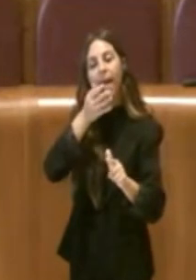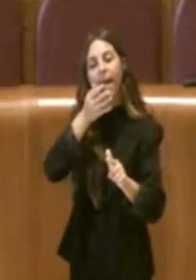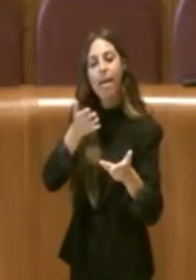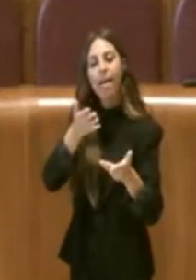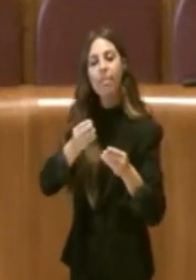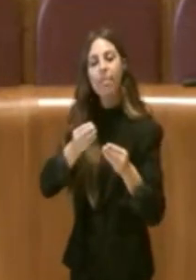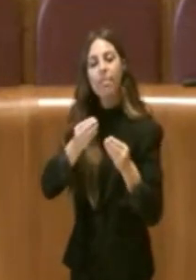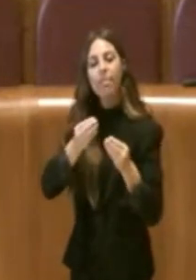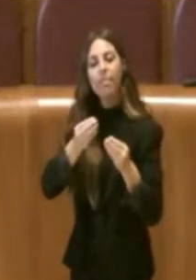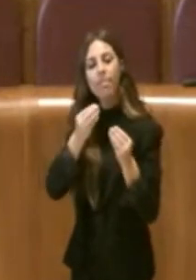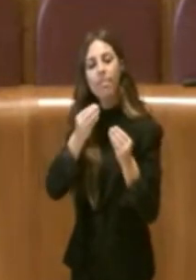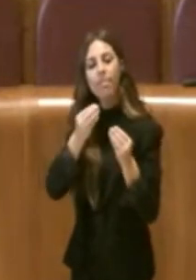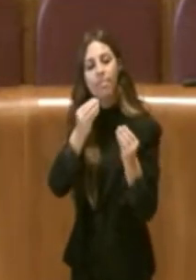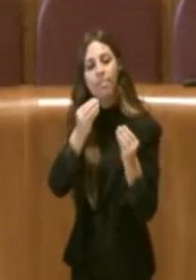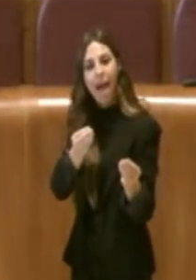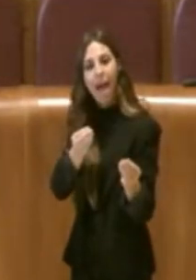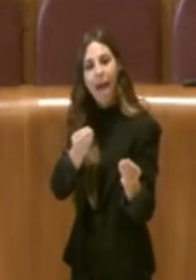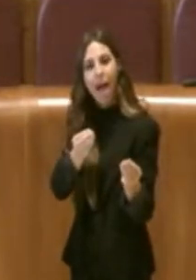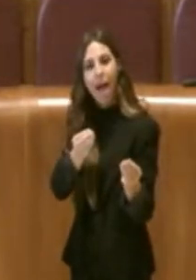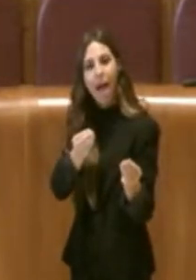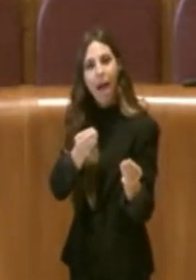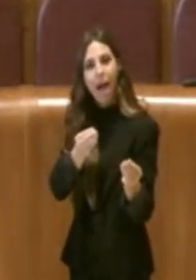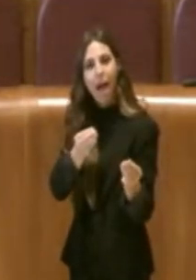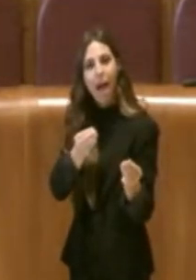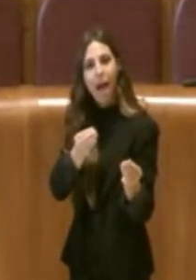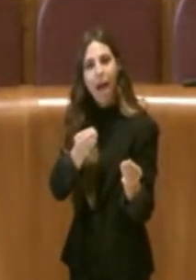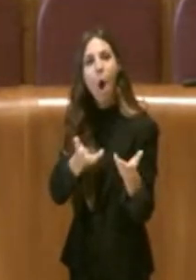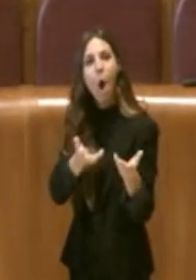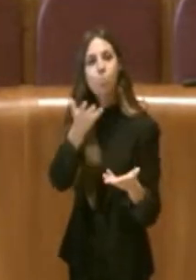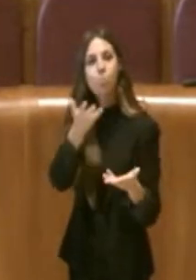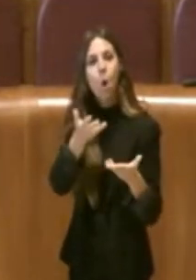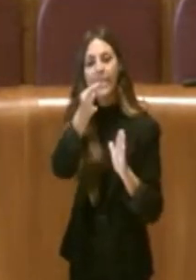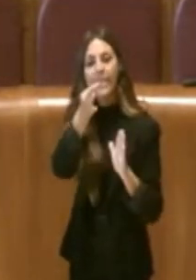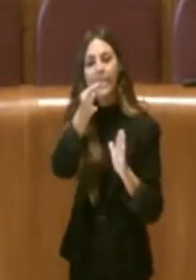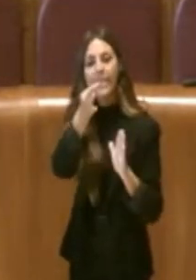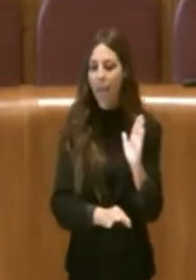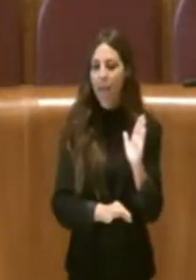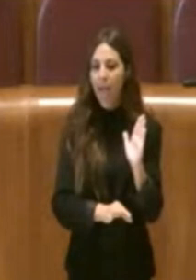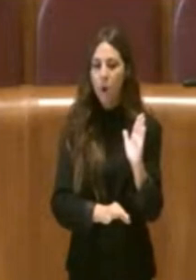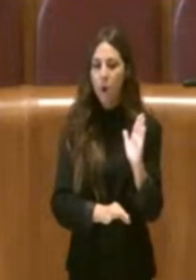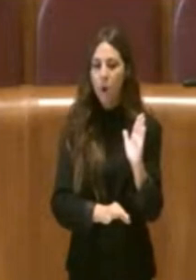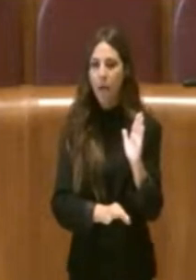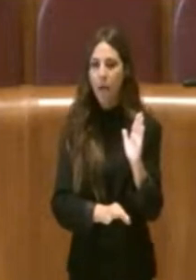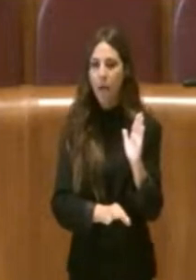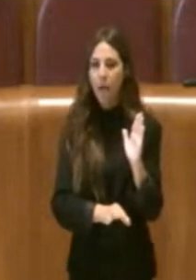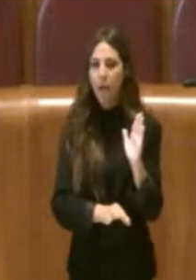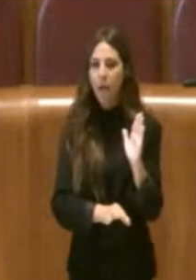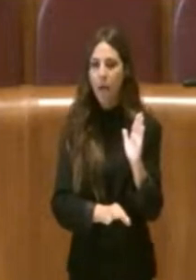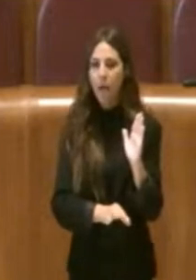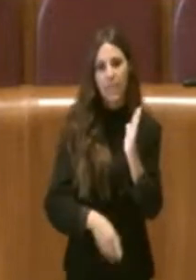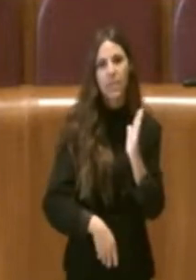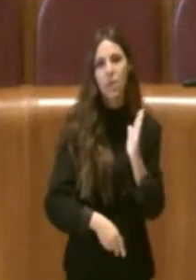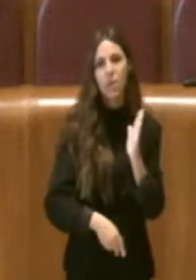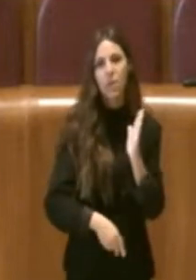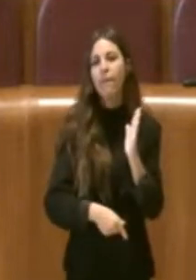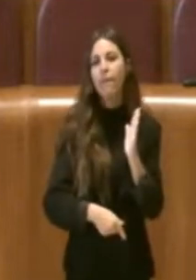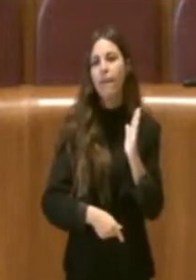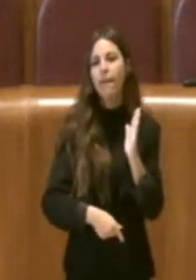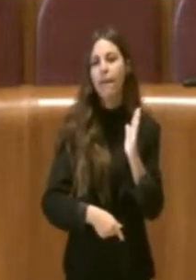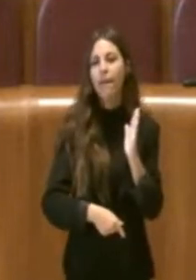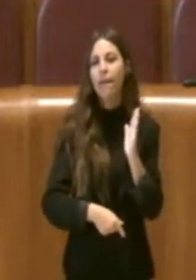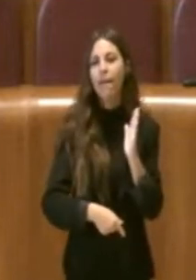solo una potestà regolamentare a Roma capitale ma soprattutto una